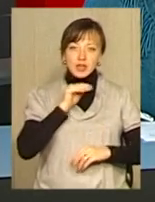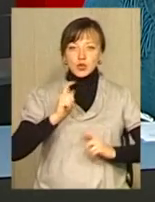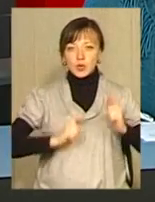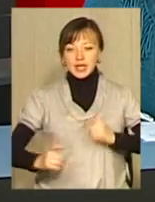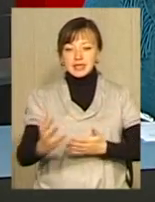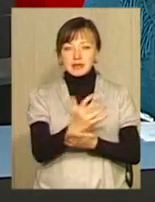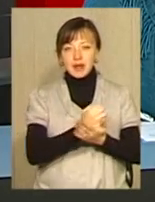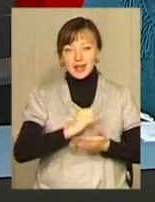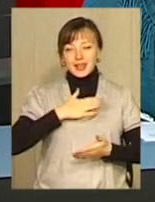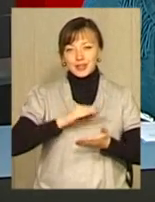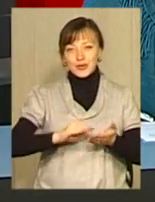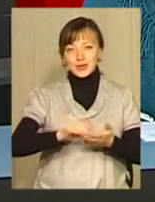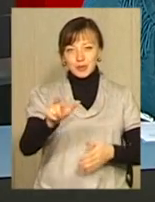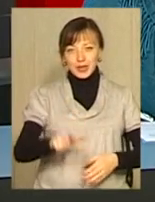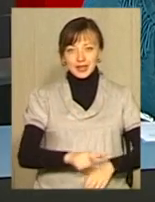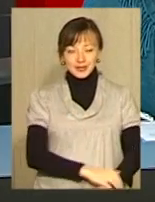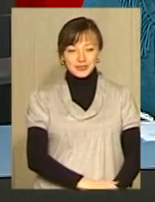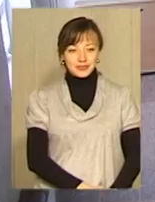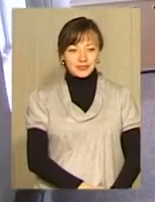збирали докупи наші кореспонденти.